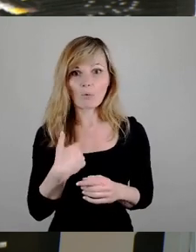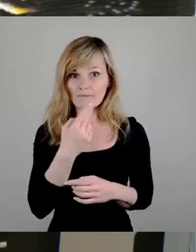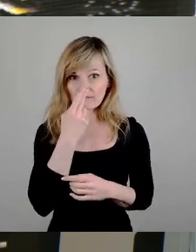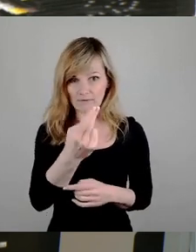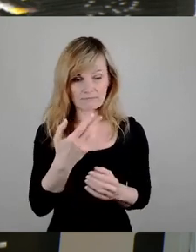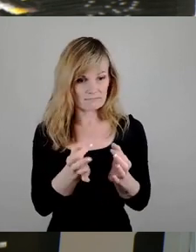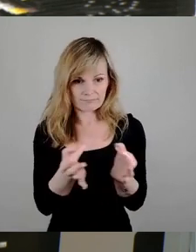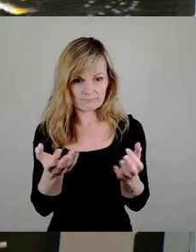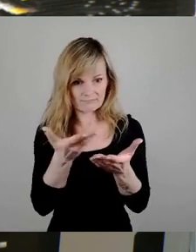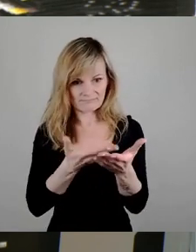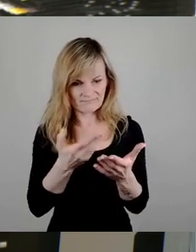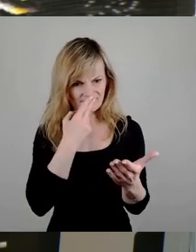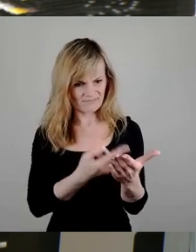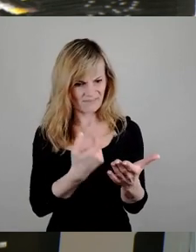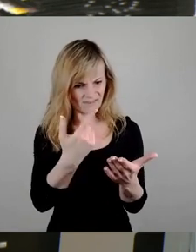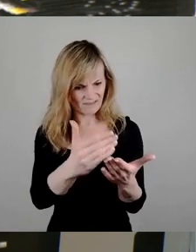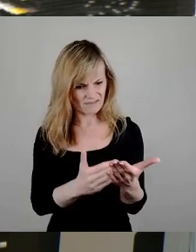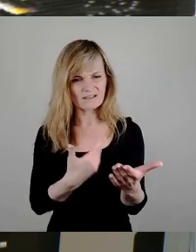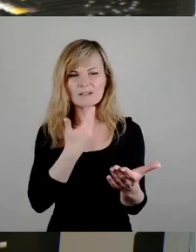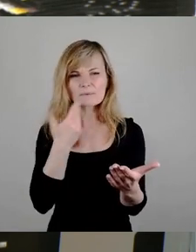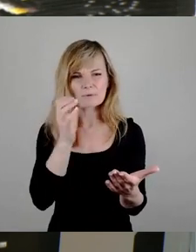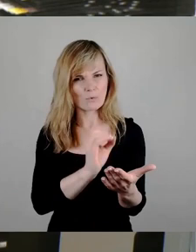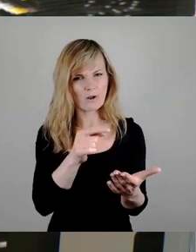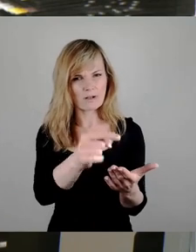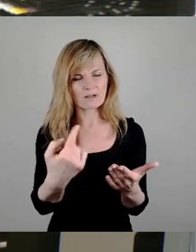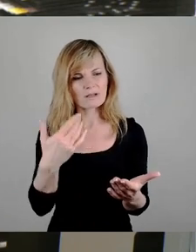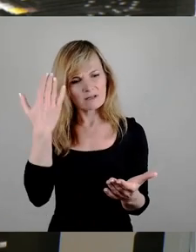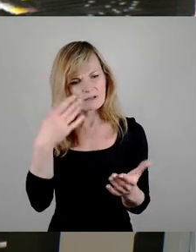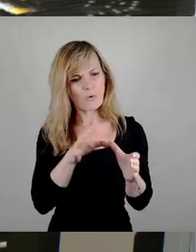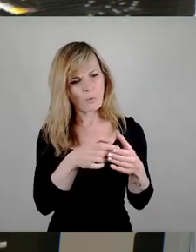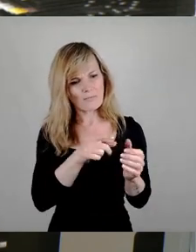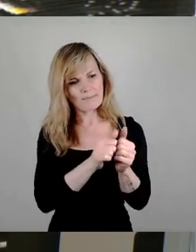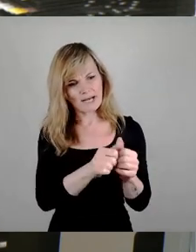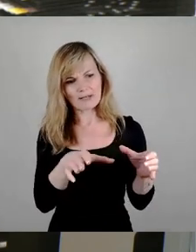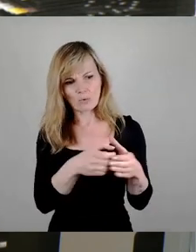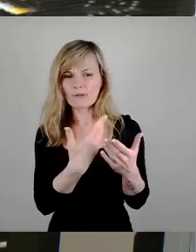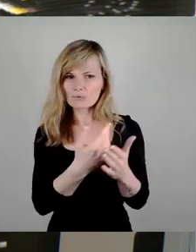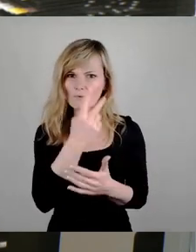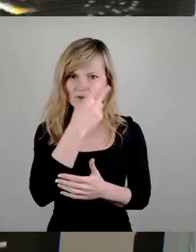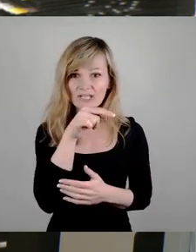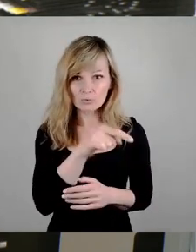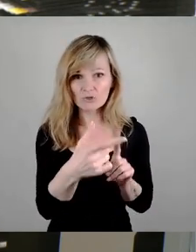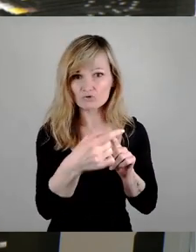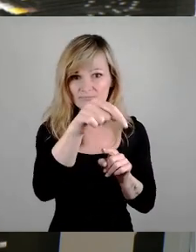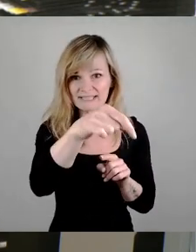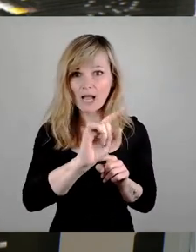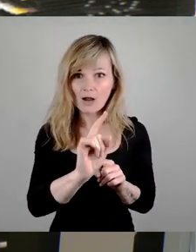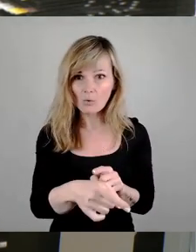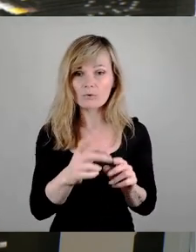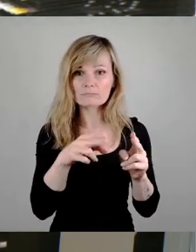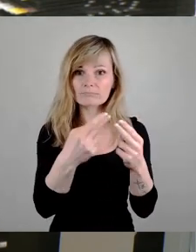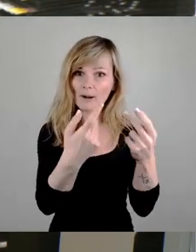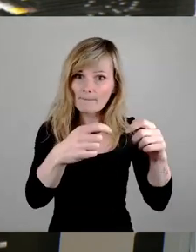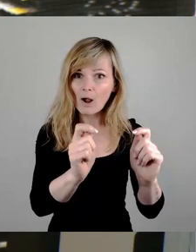ich die Begleitgruppe so verstanden habe, dass da durchaus der Wille da war, auch dort vorne an der Spitze eine geeignete bauliche